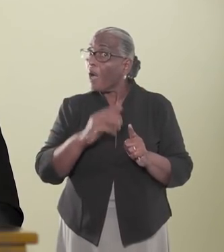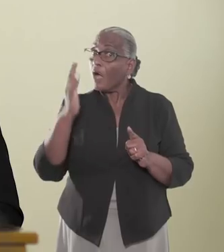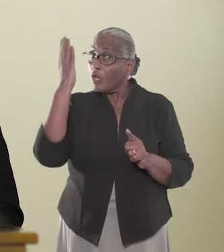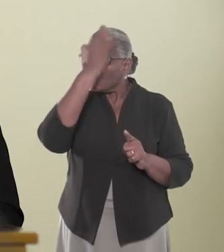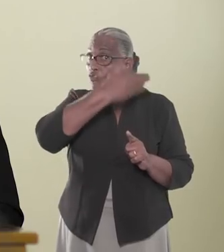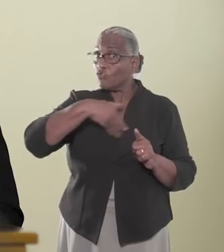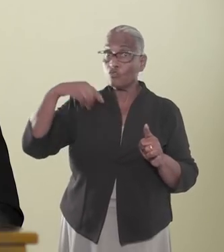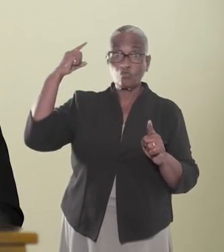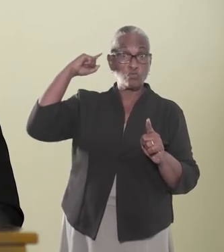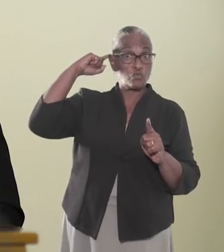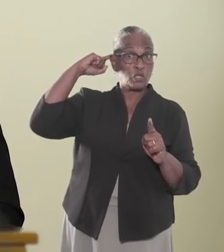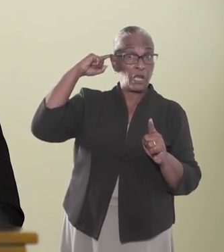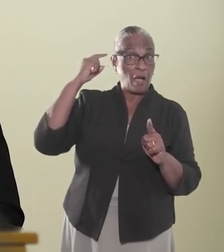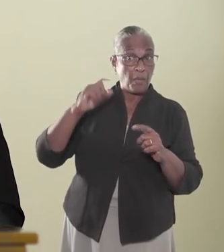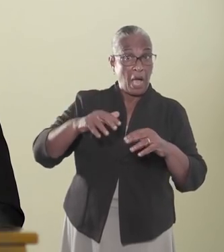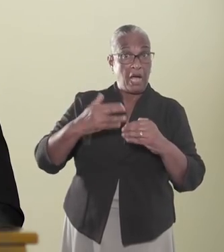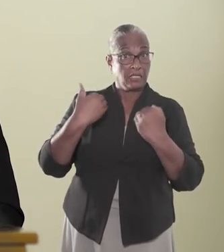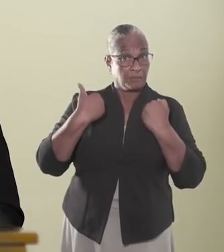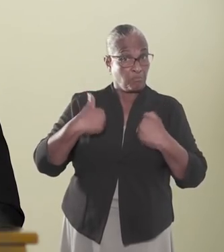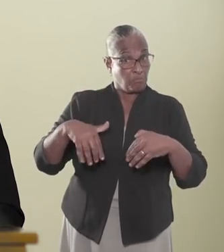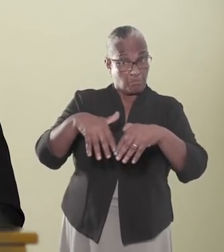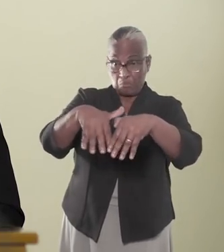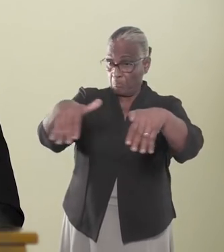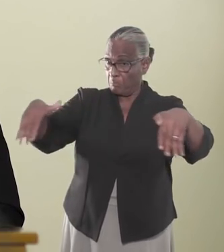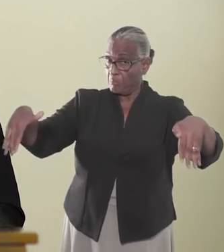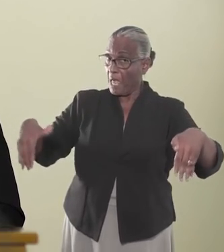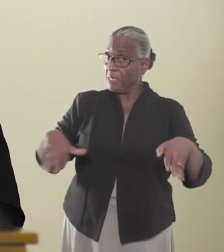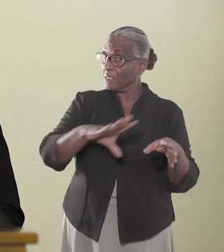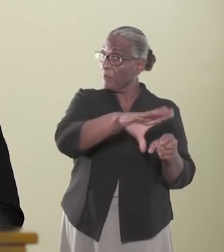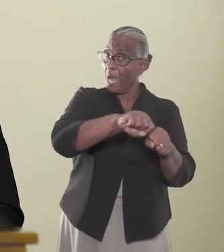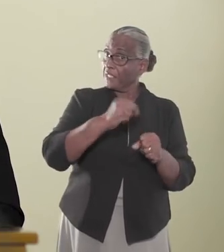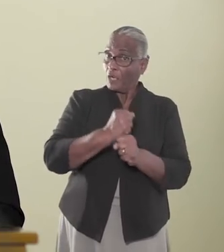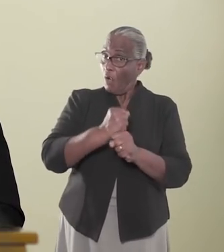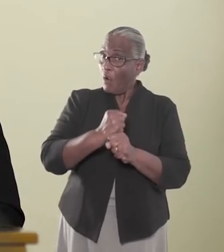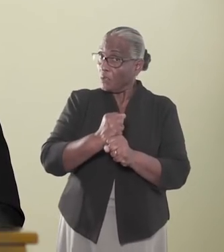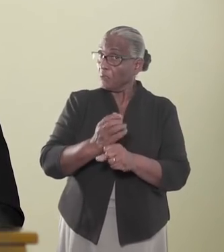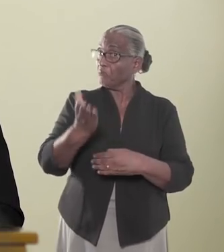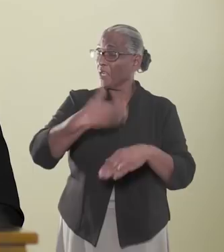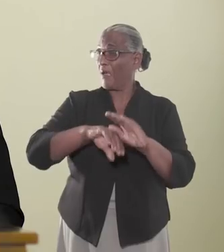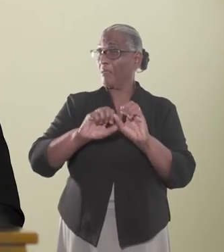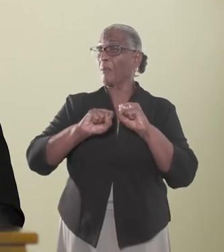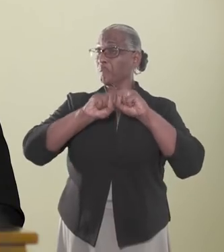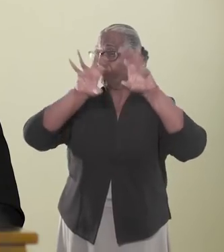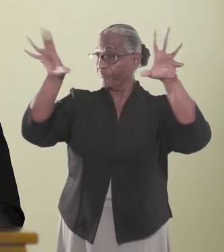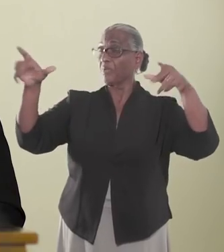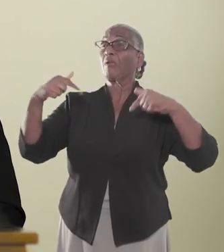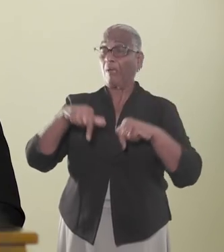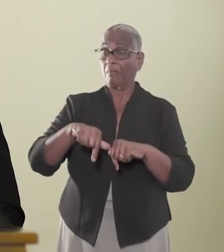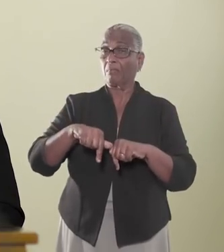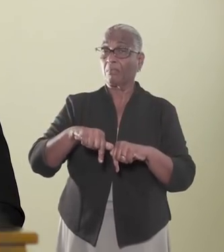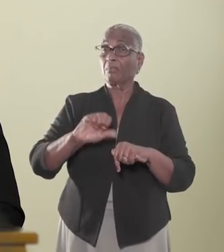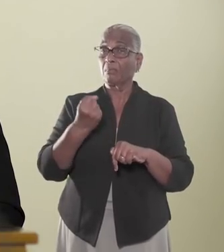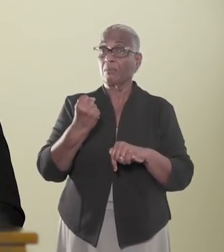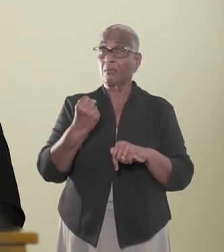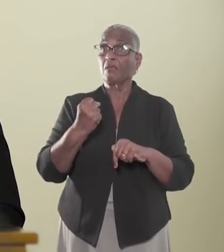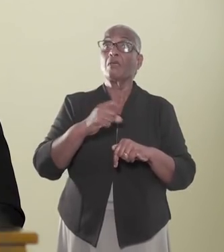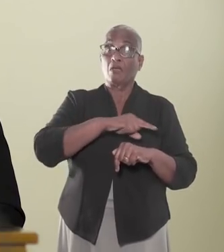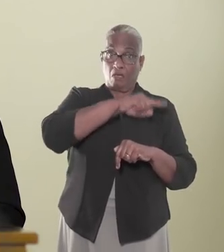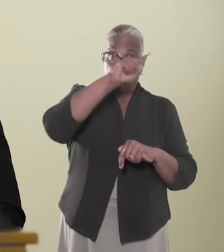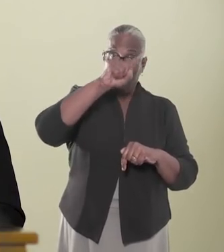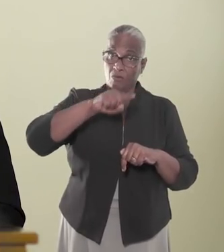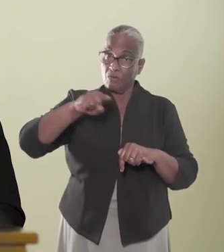Suriname overkomen als de bevolking de maatregelen niet meer naleeft. Zoals u ziet,